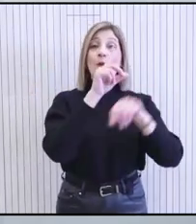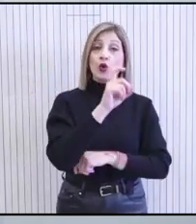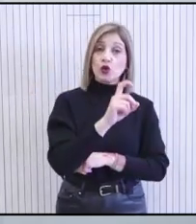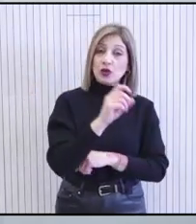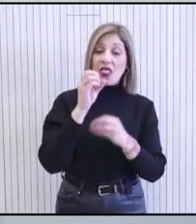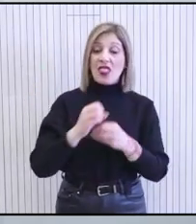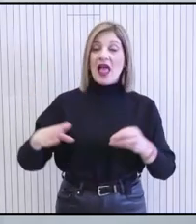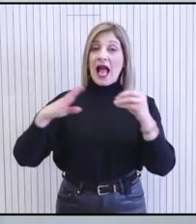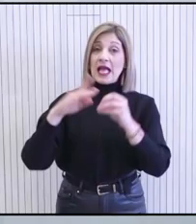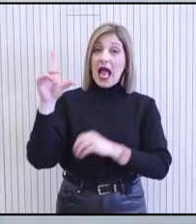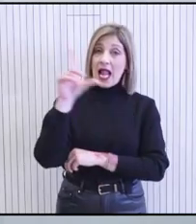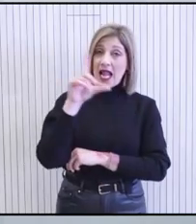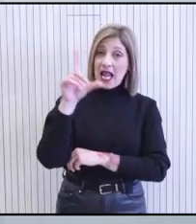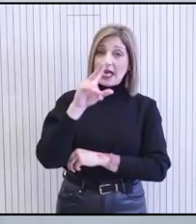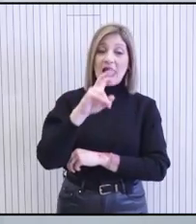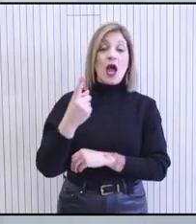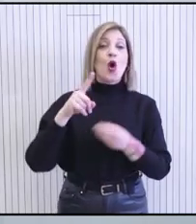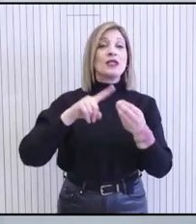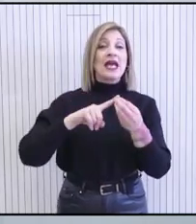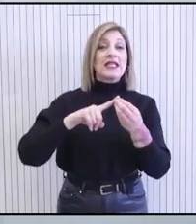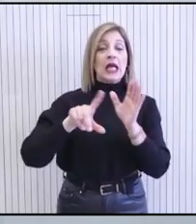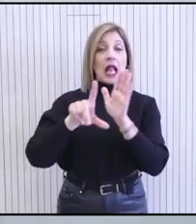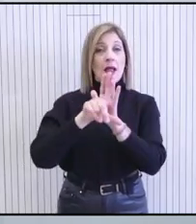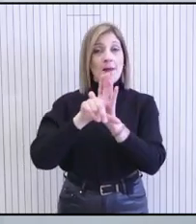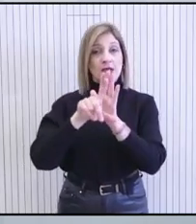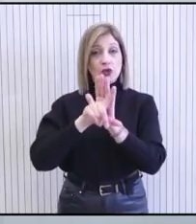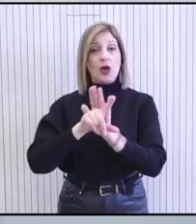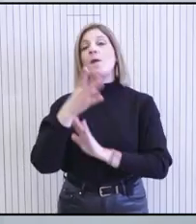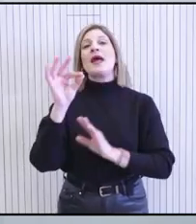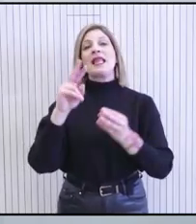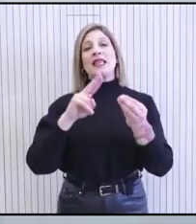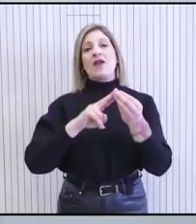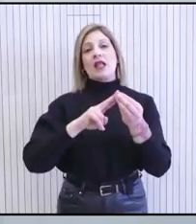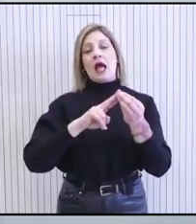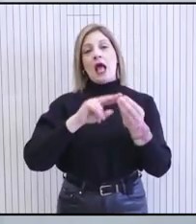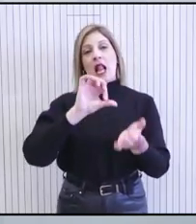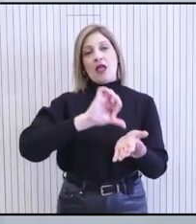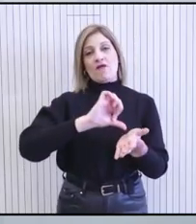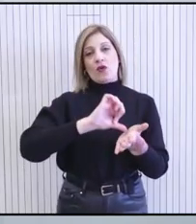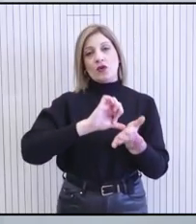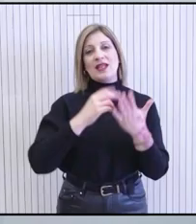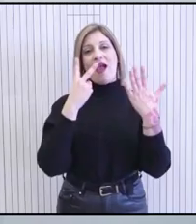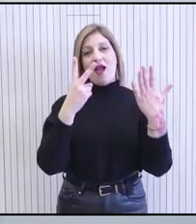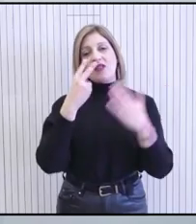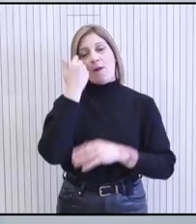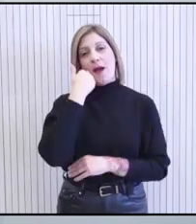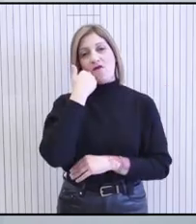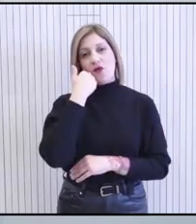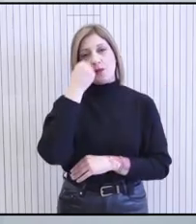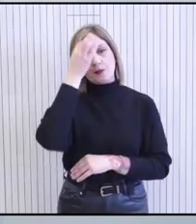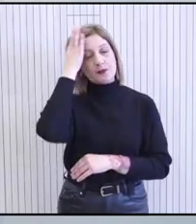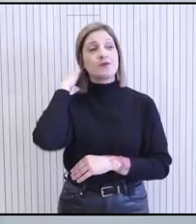19 στην επαρχία Λάρνακας, 26 στην επαρχία Λεμεσού, 57 στην επαρχία Λευκοσίας και 7 στην επαρχία Πάφου.